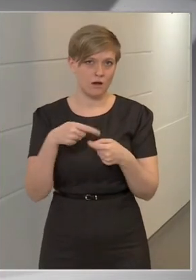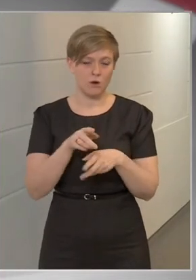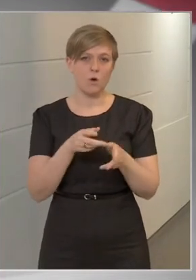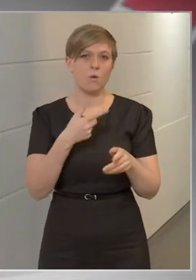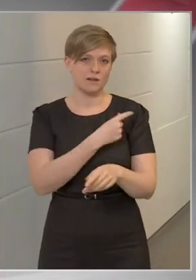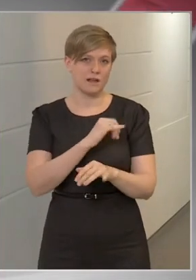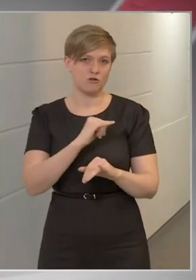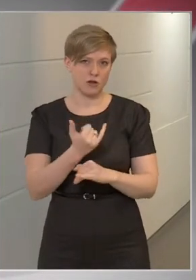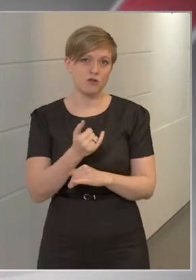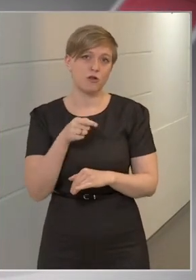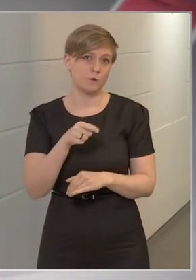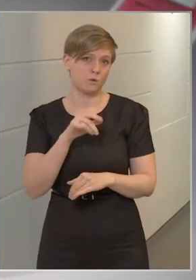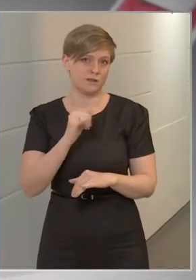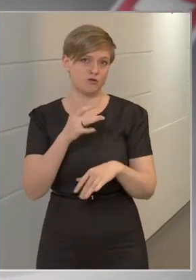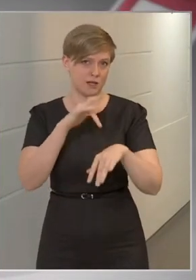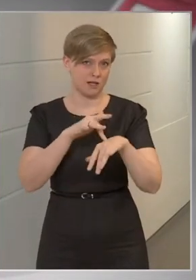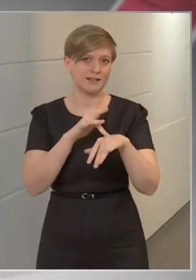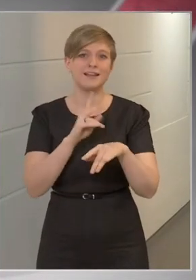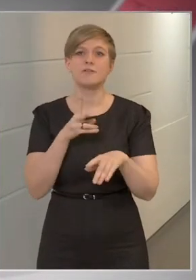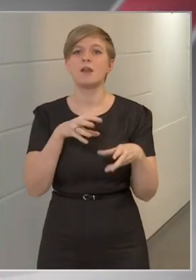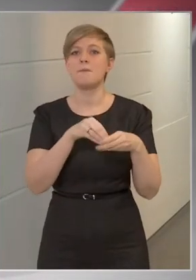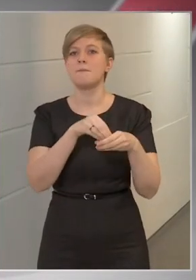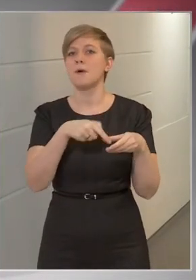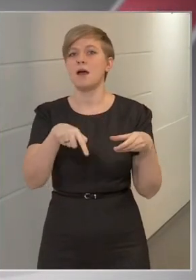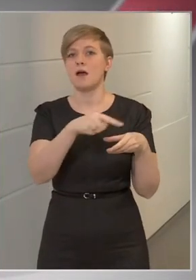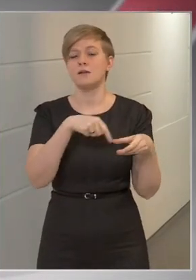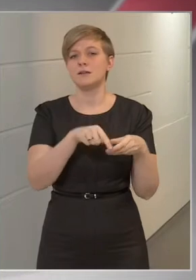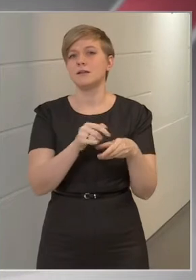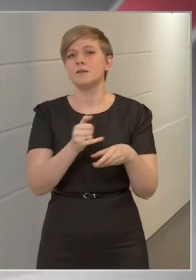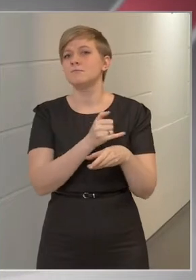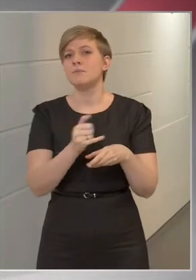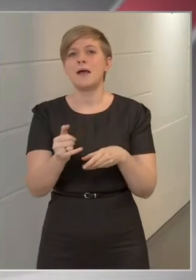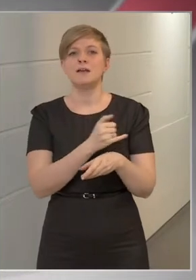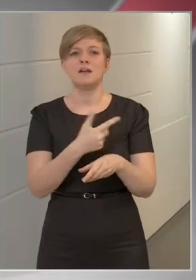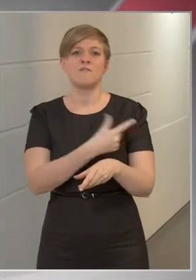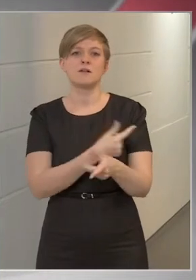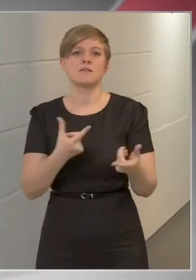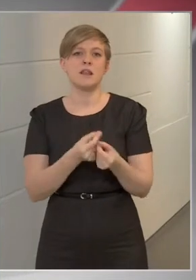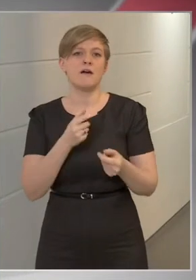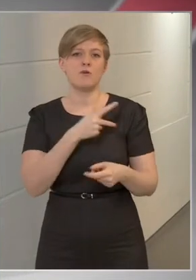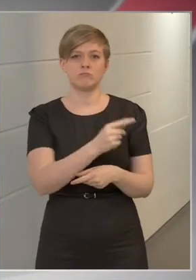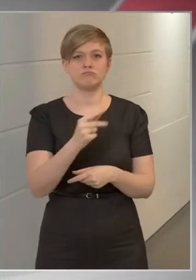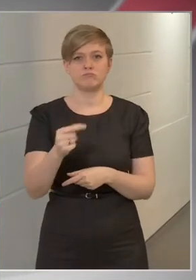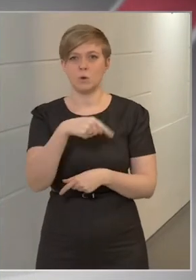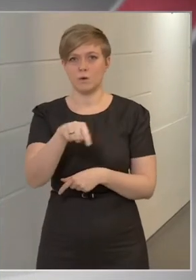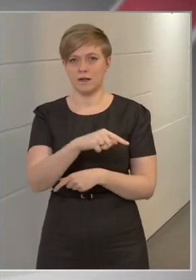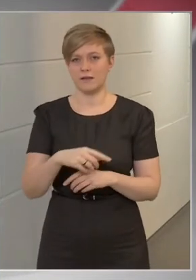ami őt is érintheti majd. Kik vannak ebben a körben, és melyik vakcinával oltják majd őket?